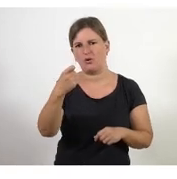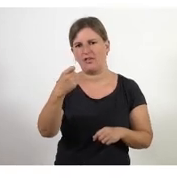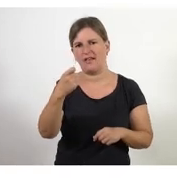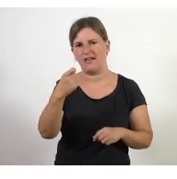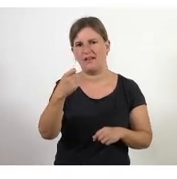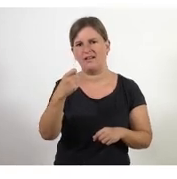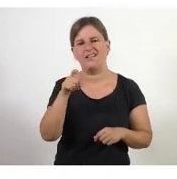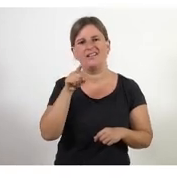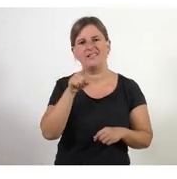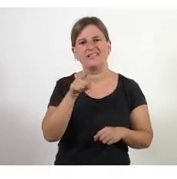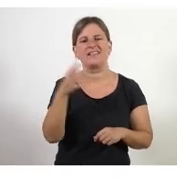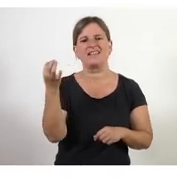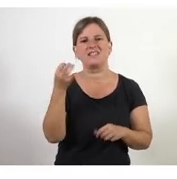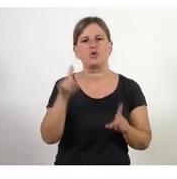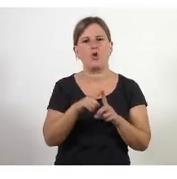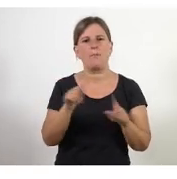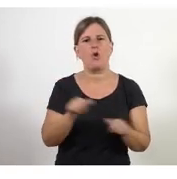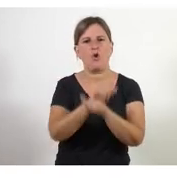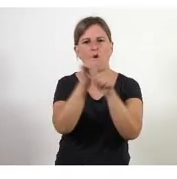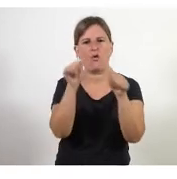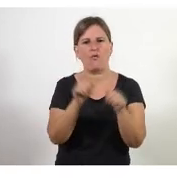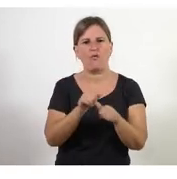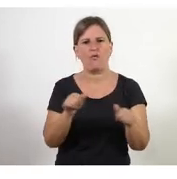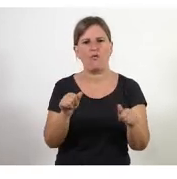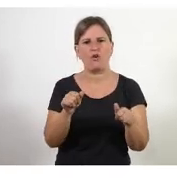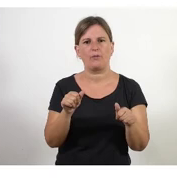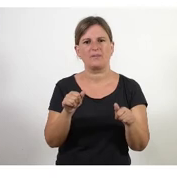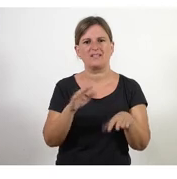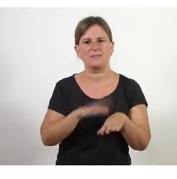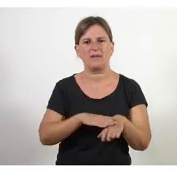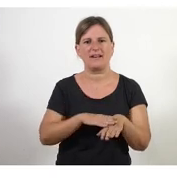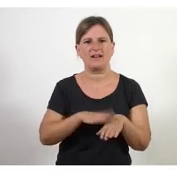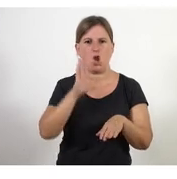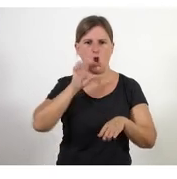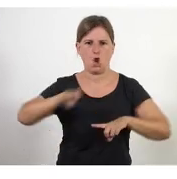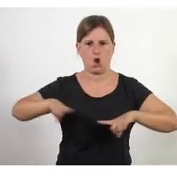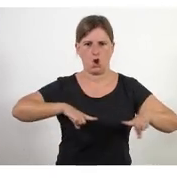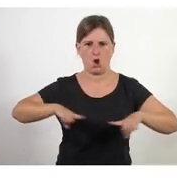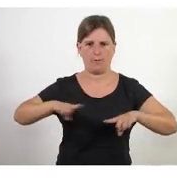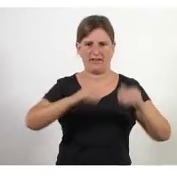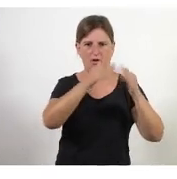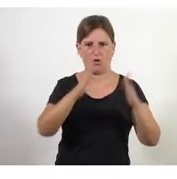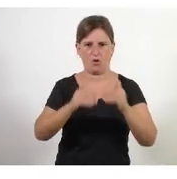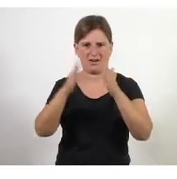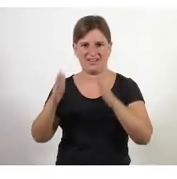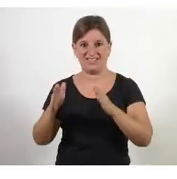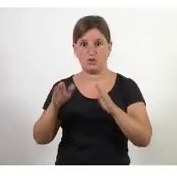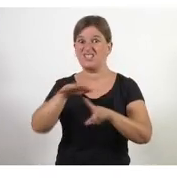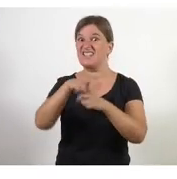formes de governar organitzacions amb entorns buca